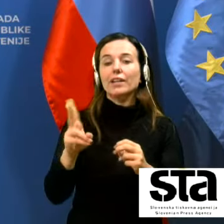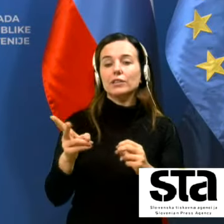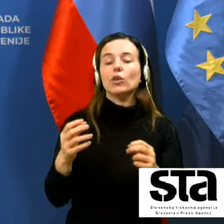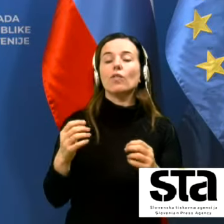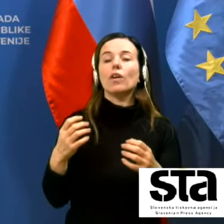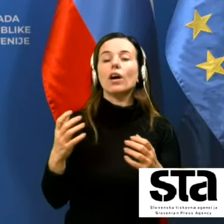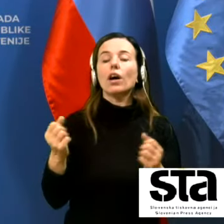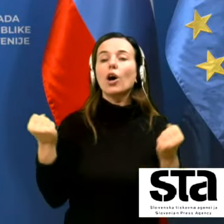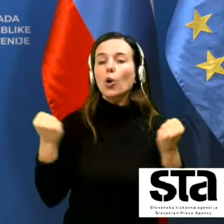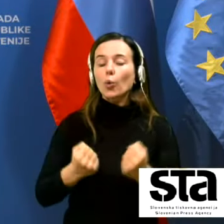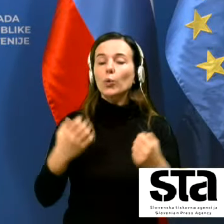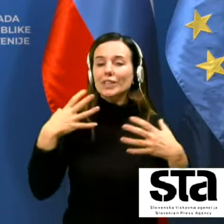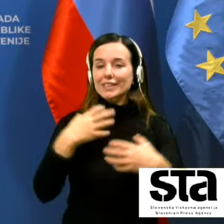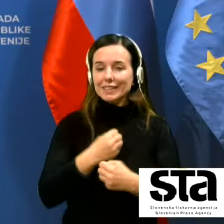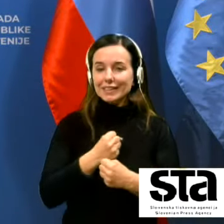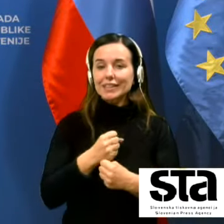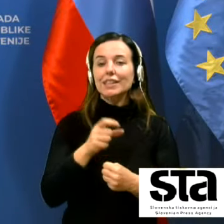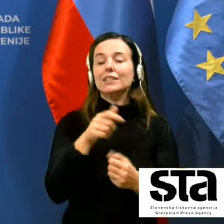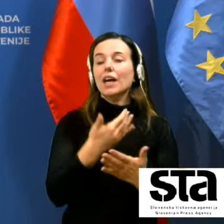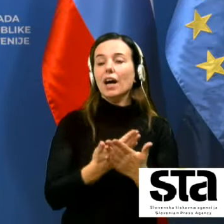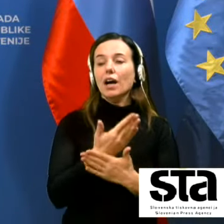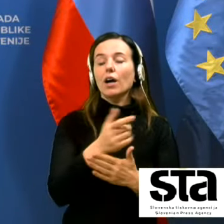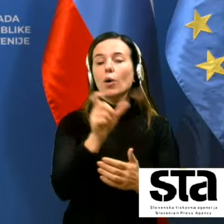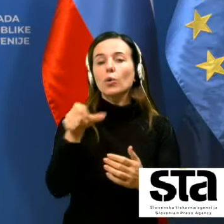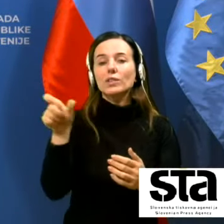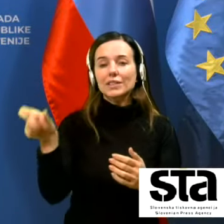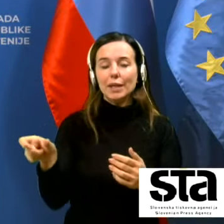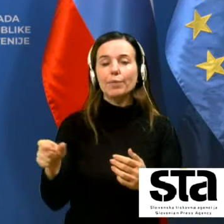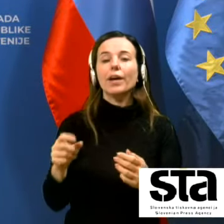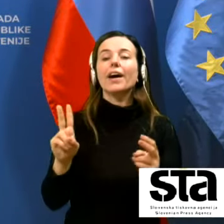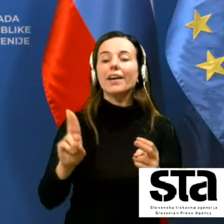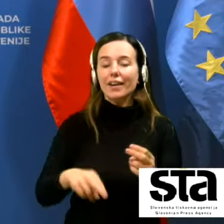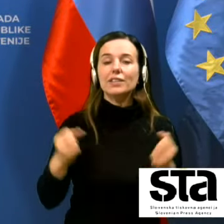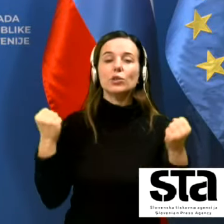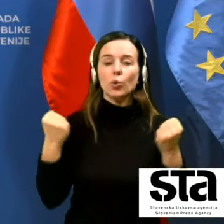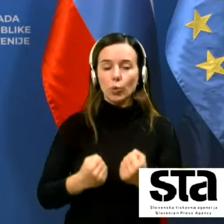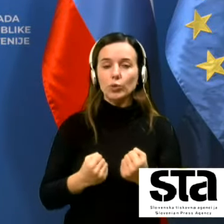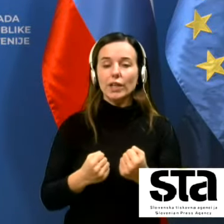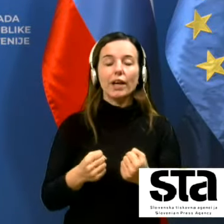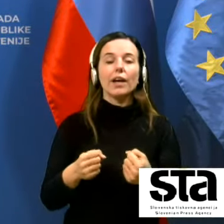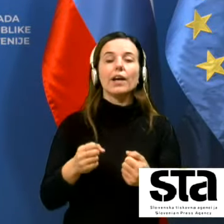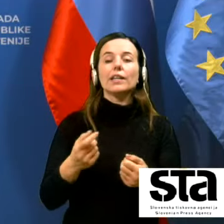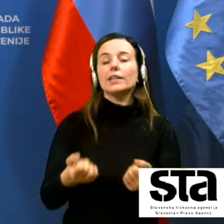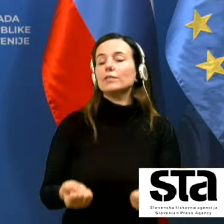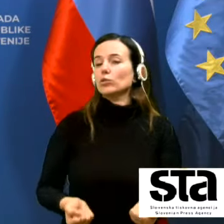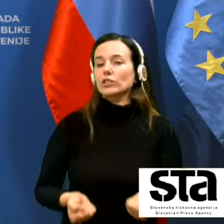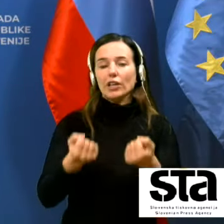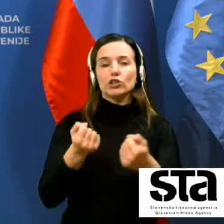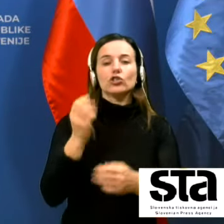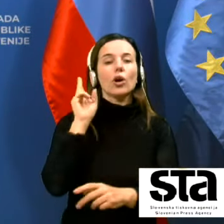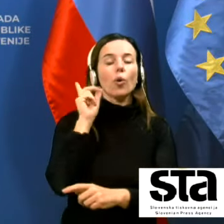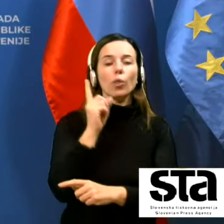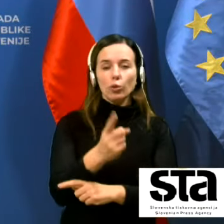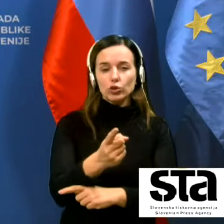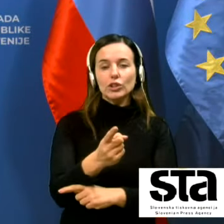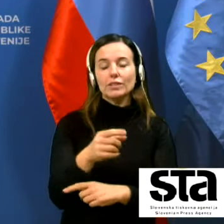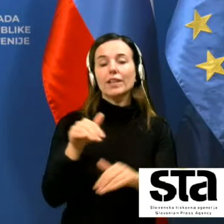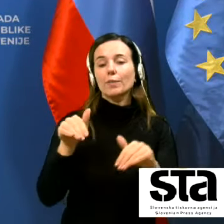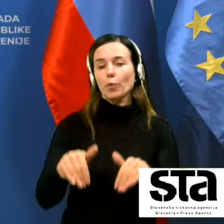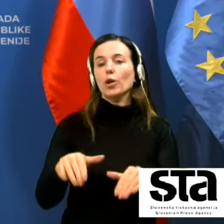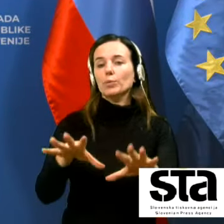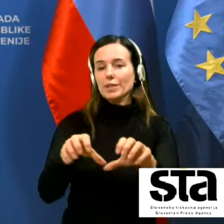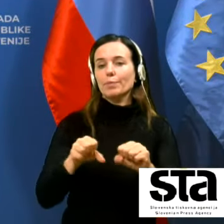v hudih stiskah in na drugi strani za osebje res hude in so pred težkimi odločitvami in